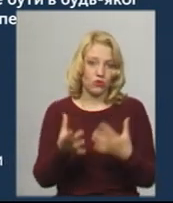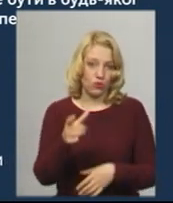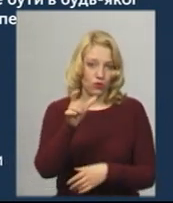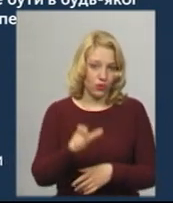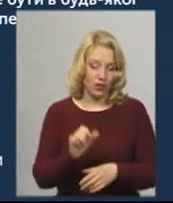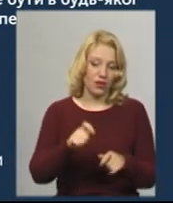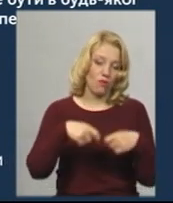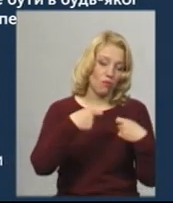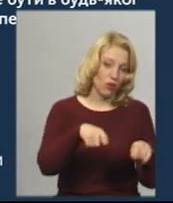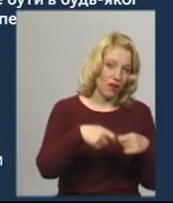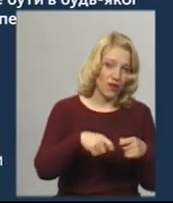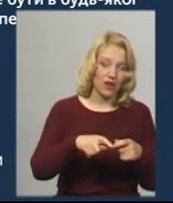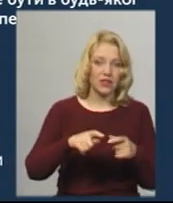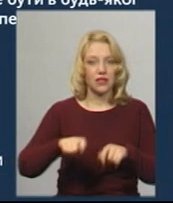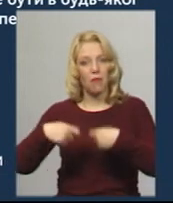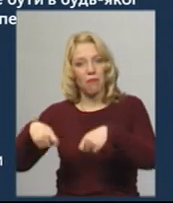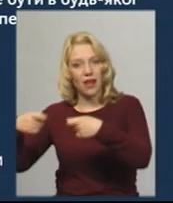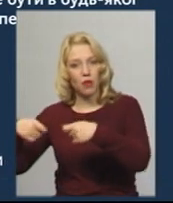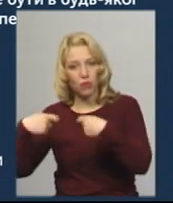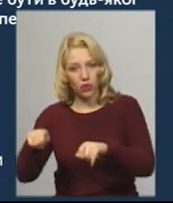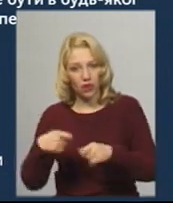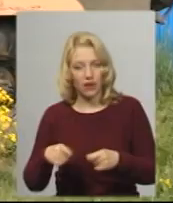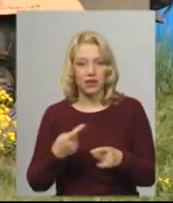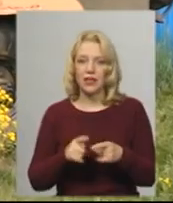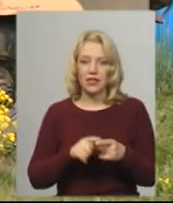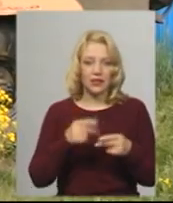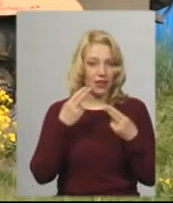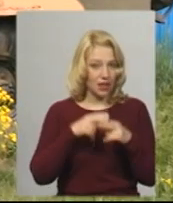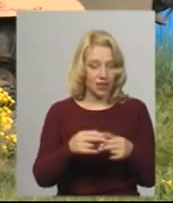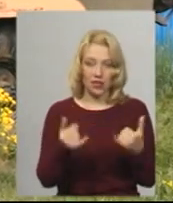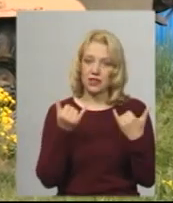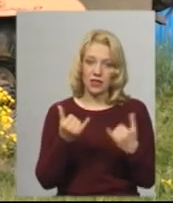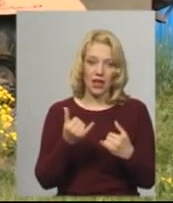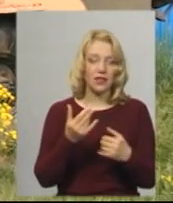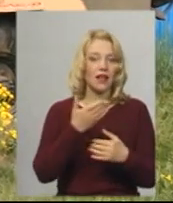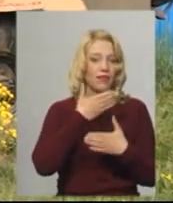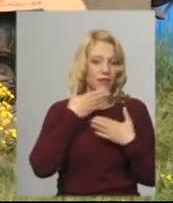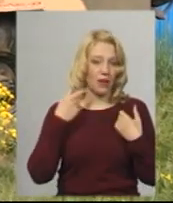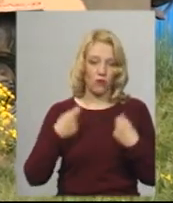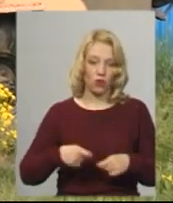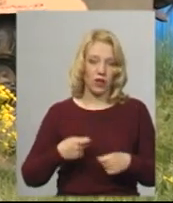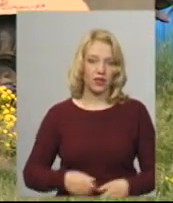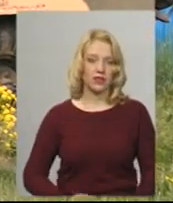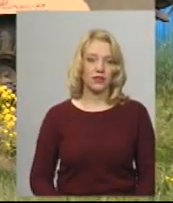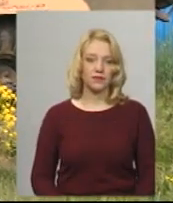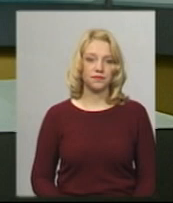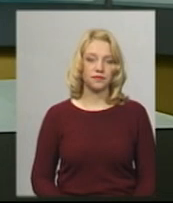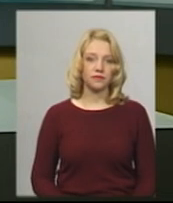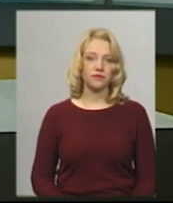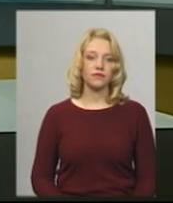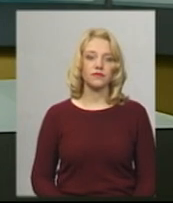перепродаватися. І зараз наголошую ще раз, ця автомобільна техніка не продається. Світлана Поробок, Ірлі Чорний, новини на Суспільному, Хмельниччина.